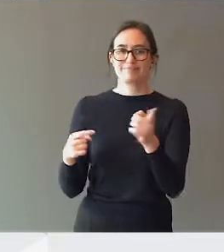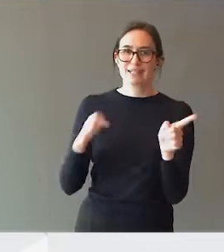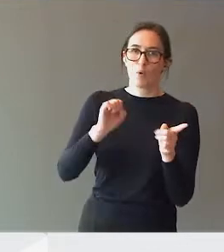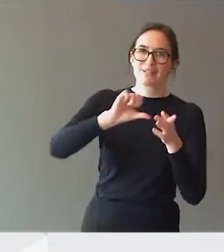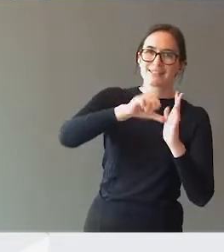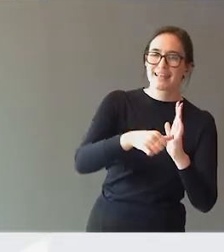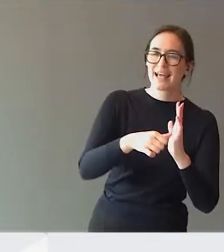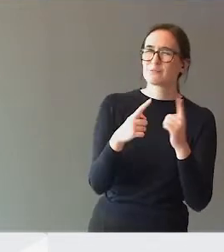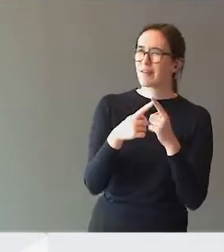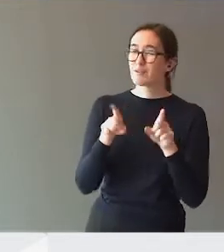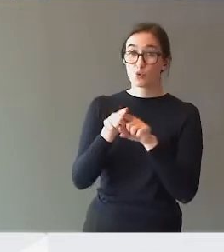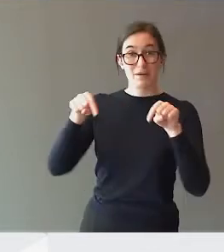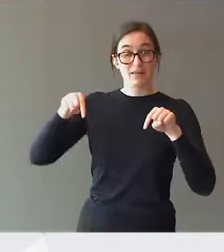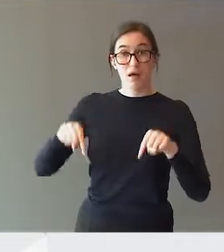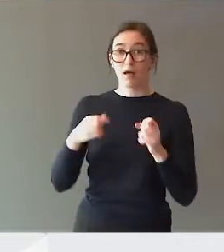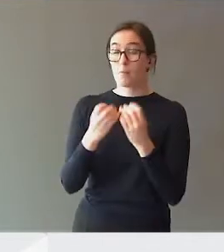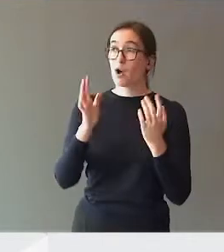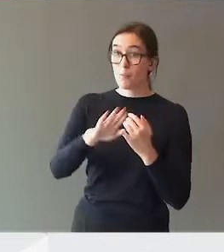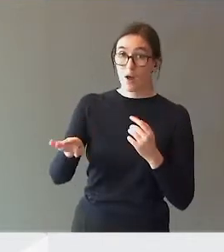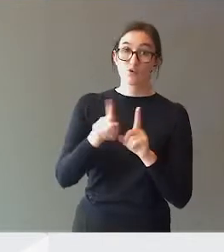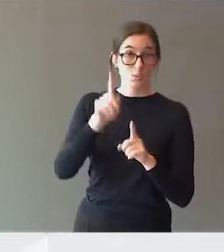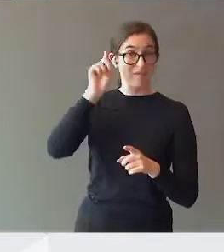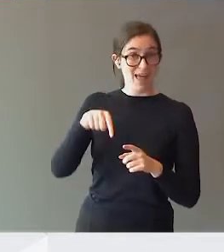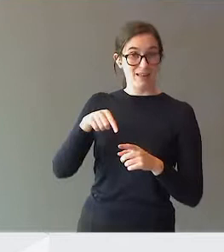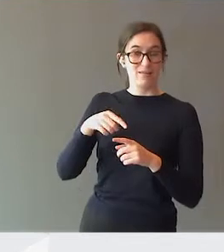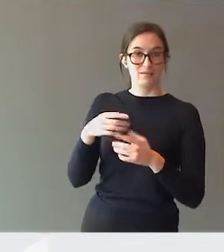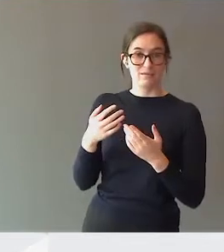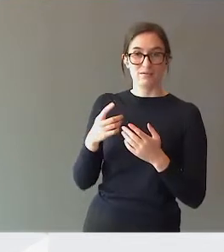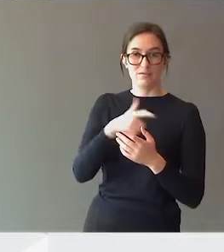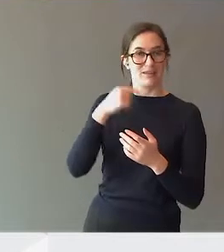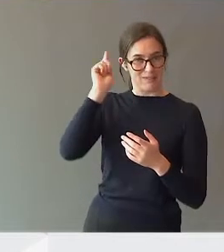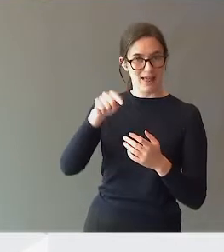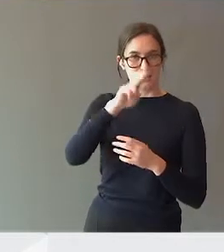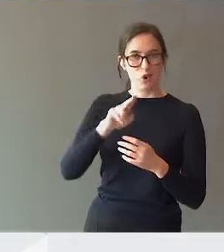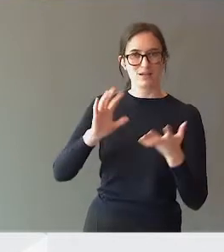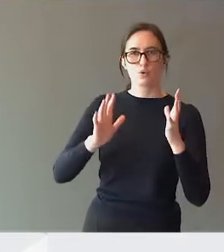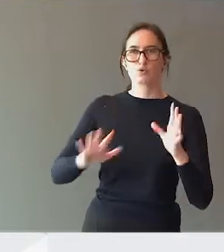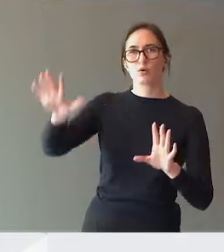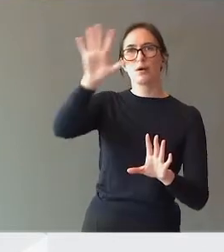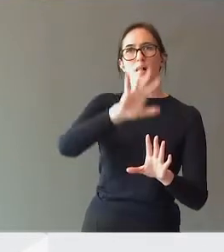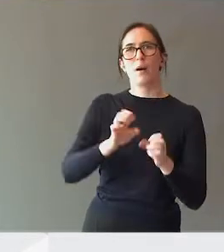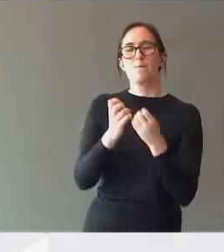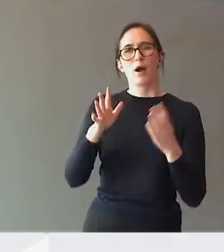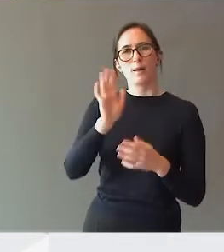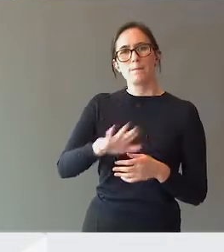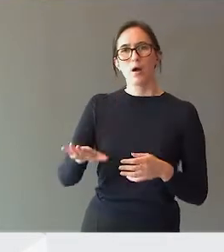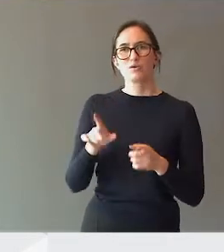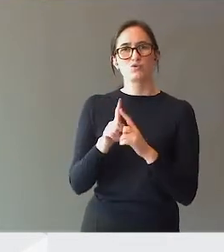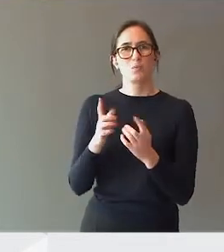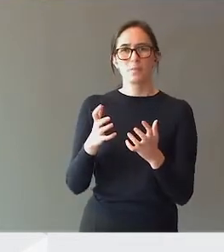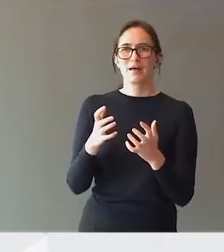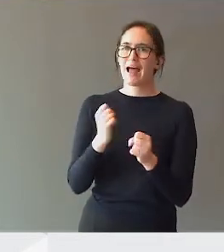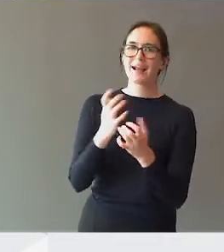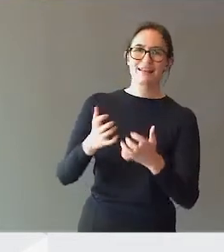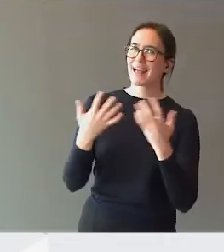sikres noe. Men sånn som det er i dag, så er det ganske mange barn, og det vet vi utifra hvordan situasjonen er i Norge, at det er mange barn som ikke trenger andre mål,